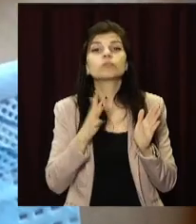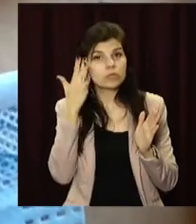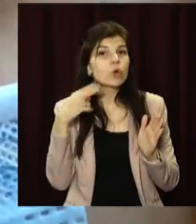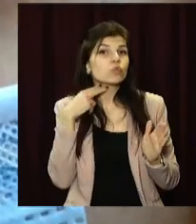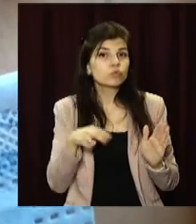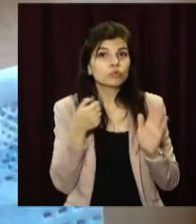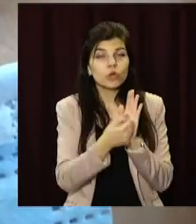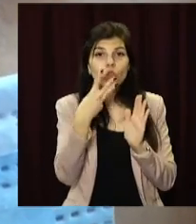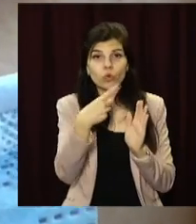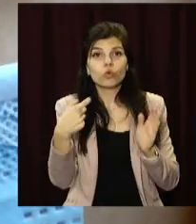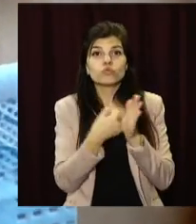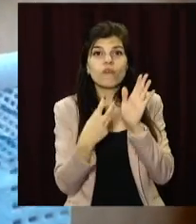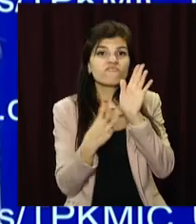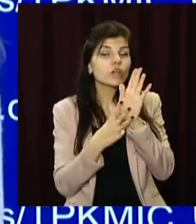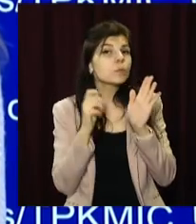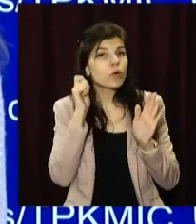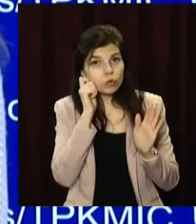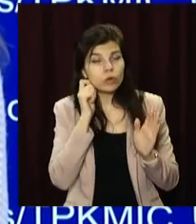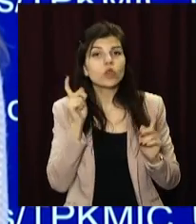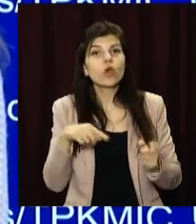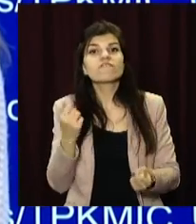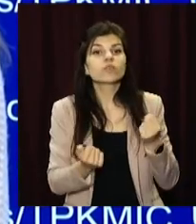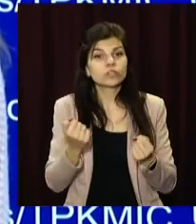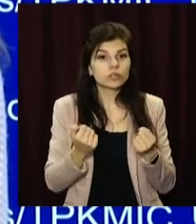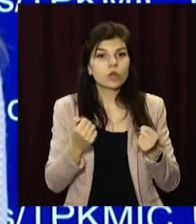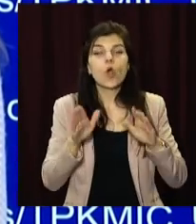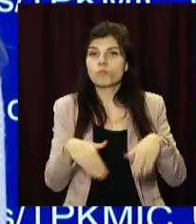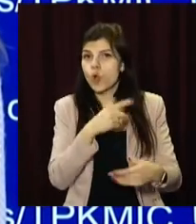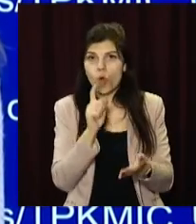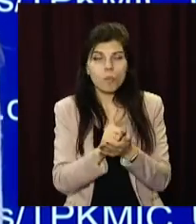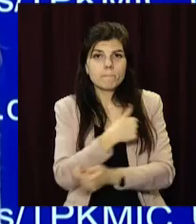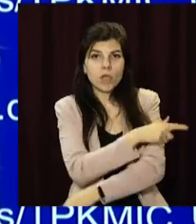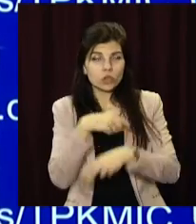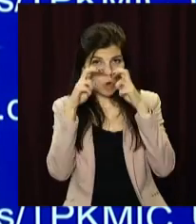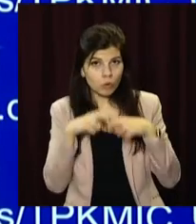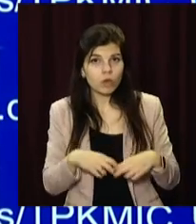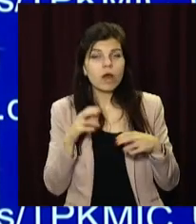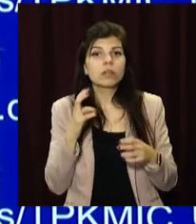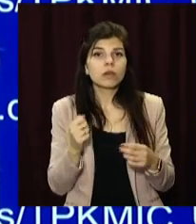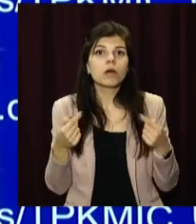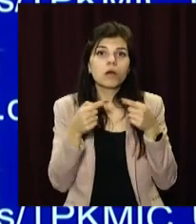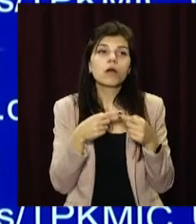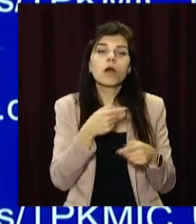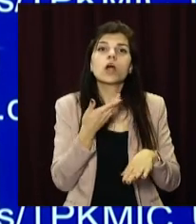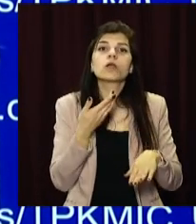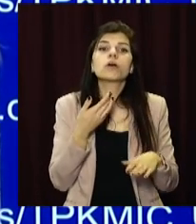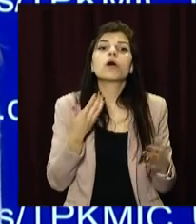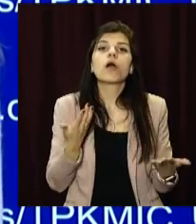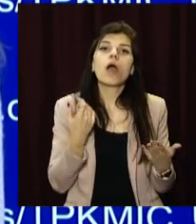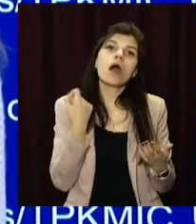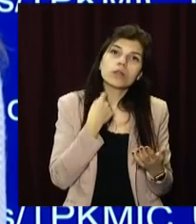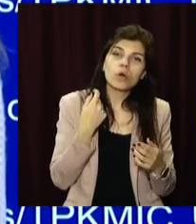волі на строк від 3 до 8 років. Також водій пройде обов'язковий медичний огляд на встановлення ступені тяжкості